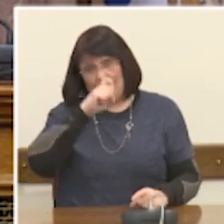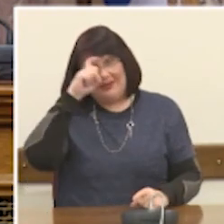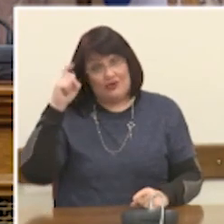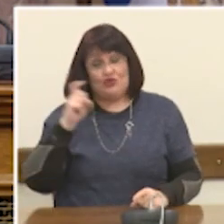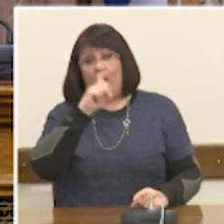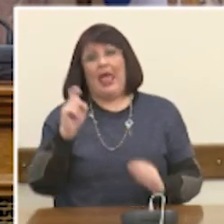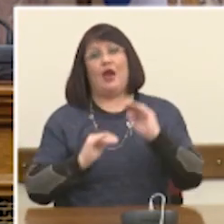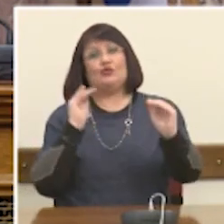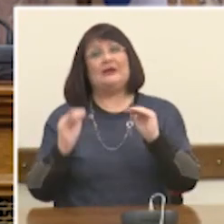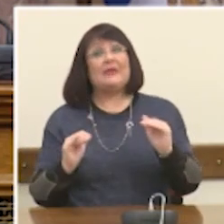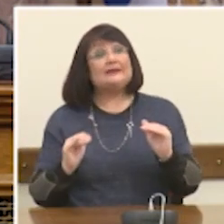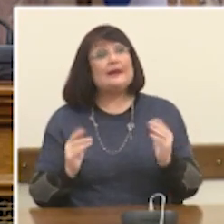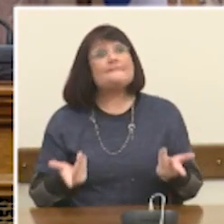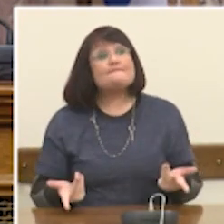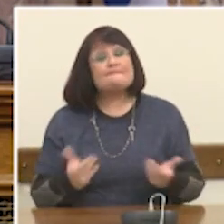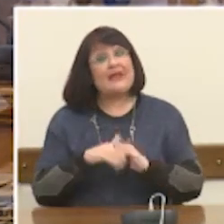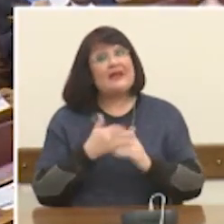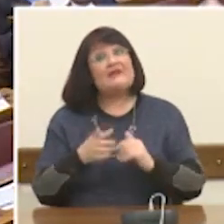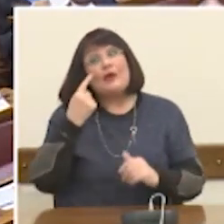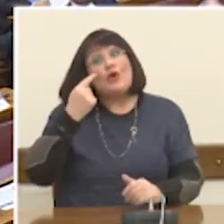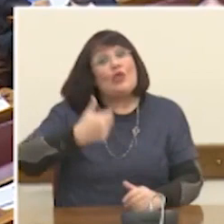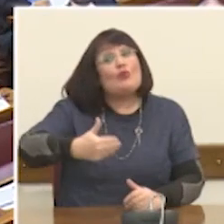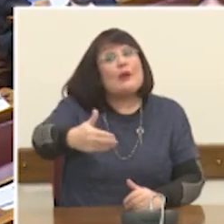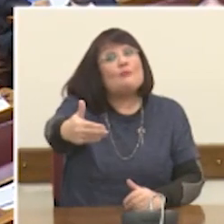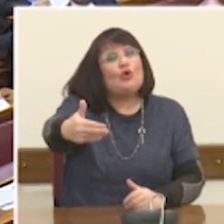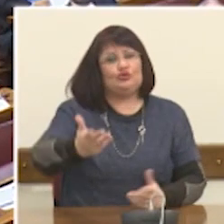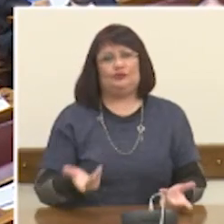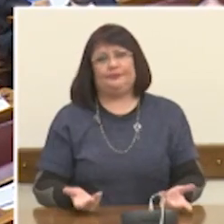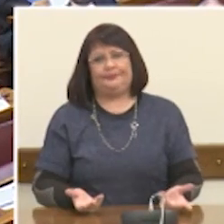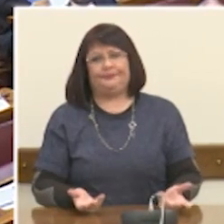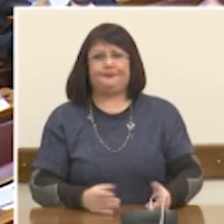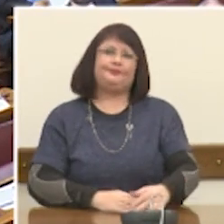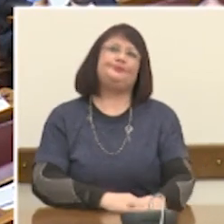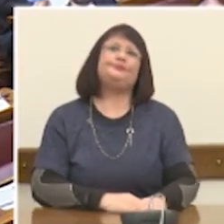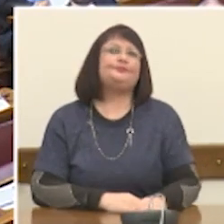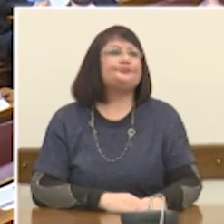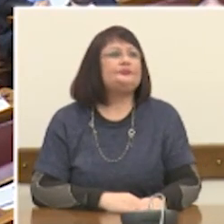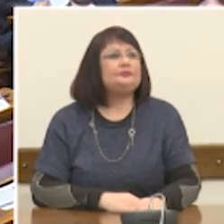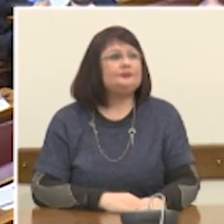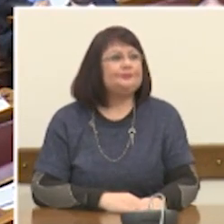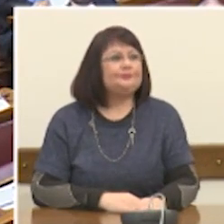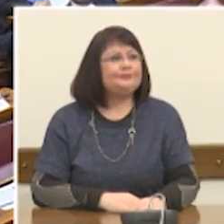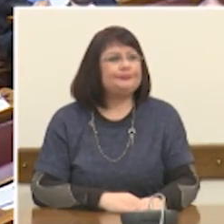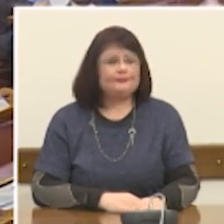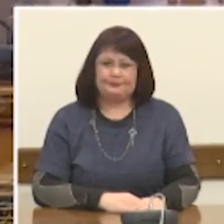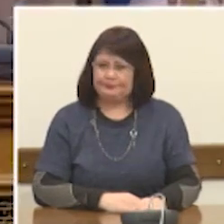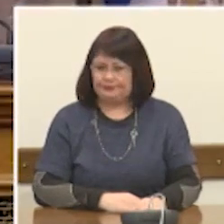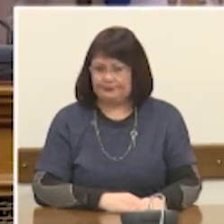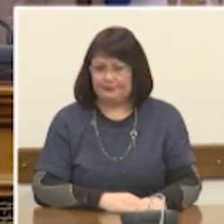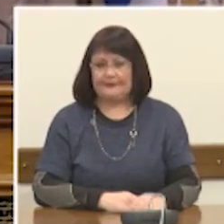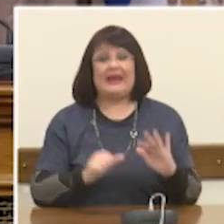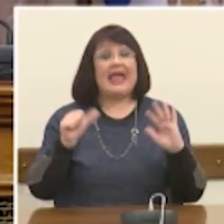προσβλέπουμε με πολύ μεγάλο ενδιαφέρον τις σκέψεις σας και τις κατευθύνσεις σας. Έκτο